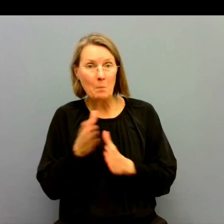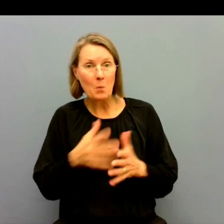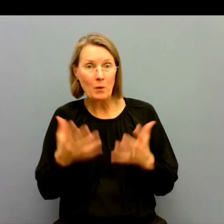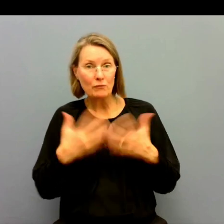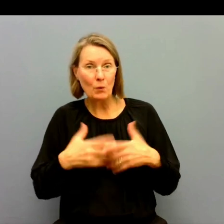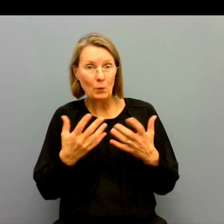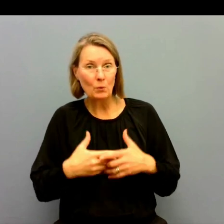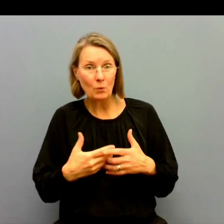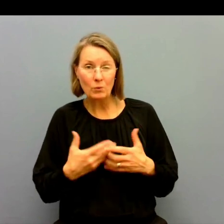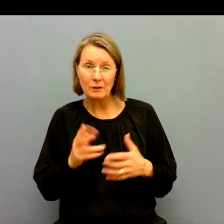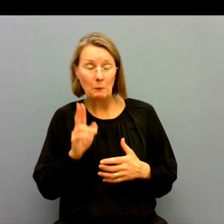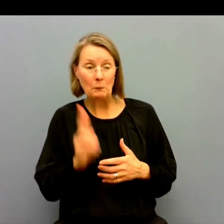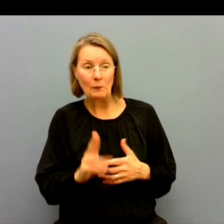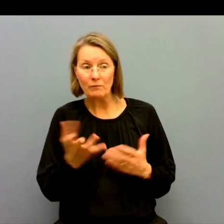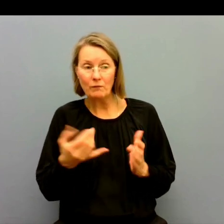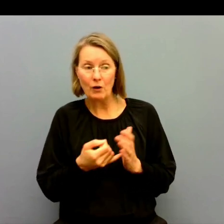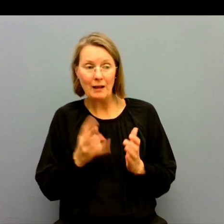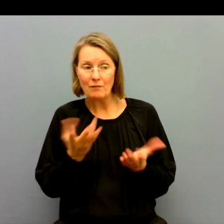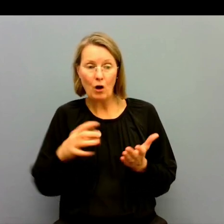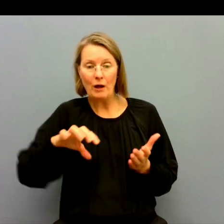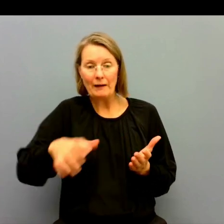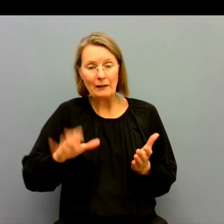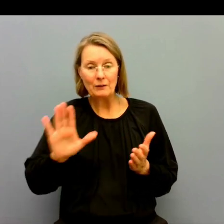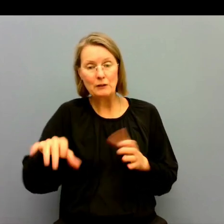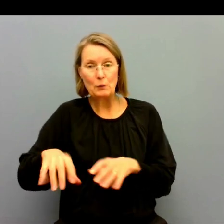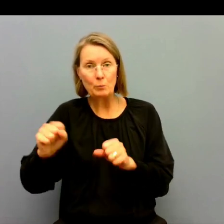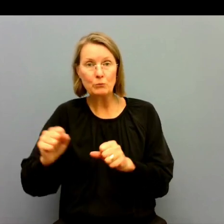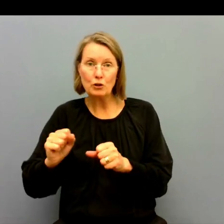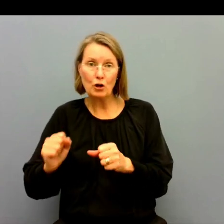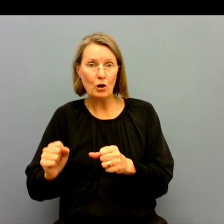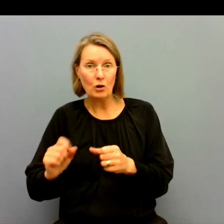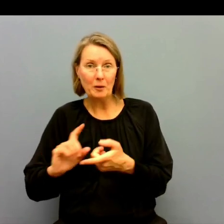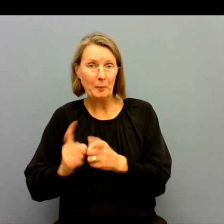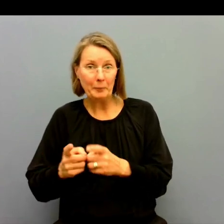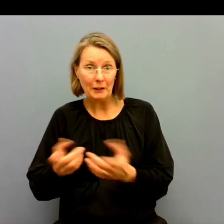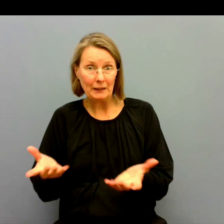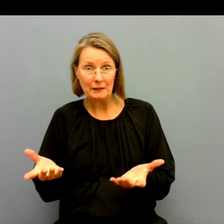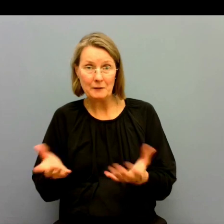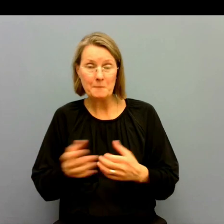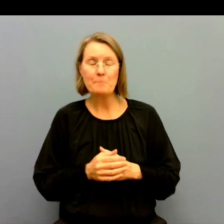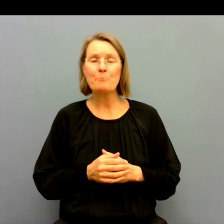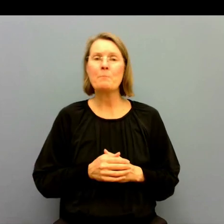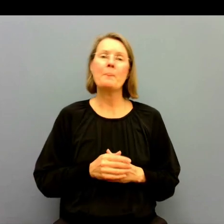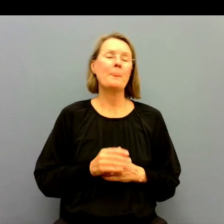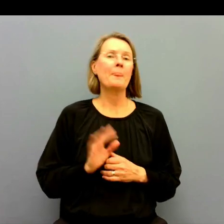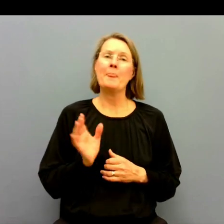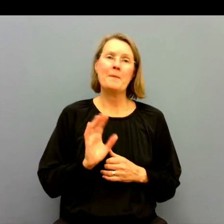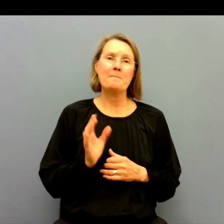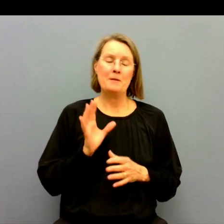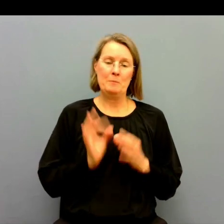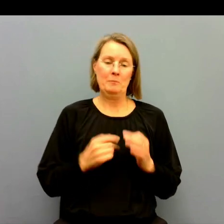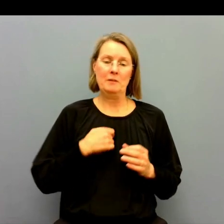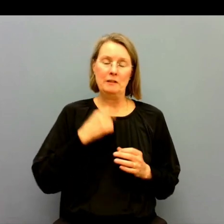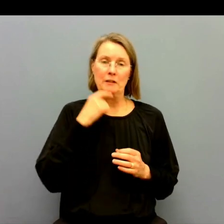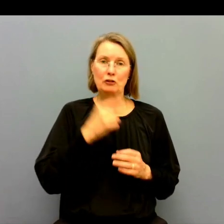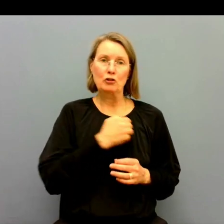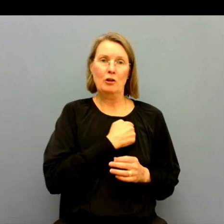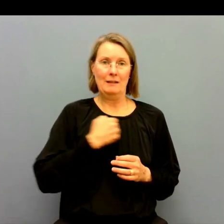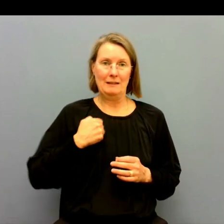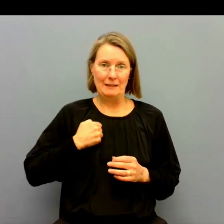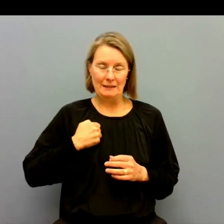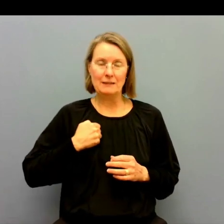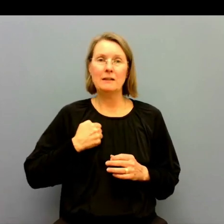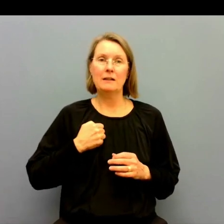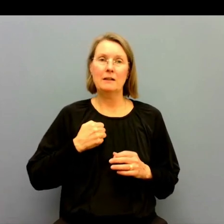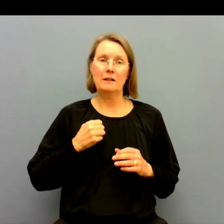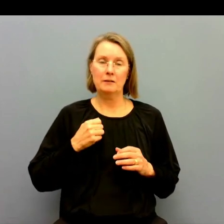ska innebära rent konkret eller vad regionernas uppdrag ska vara kopplat till det. Nej men rent som jag nämnde då så har ju